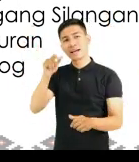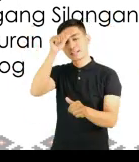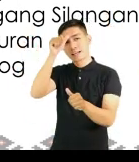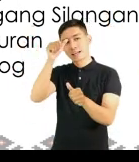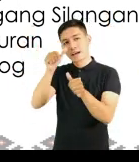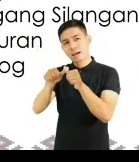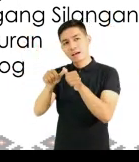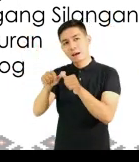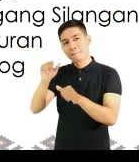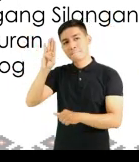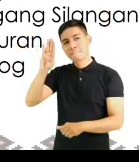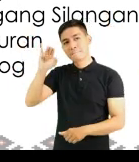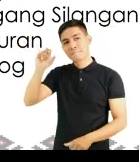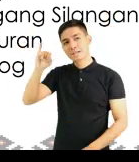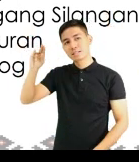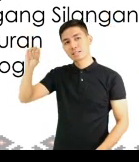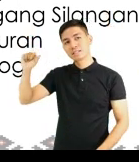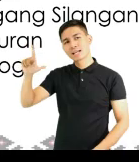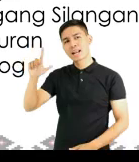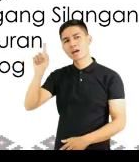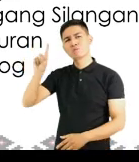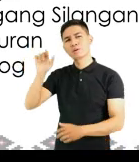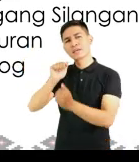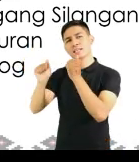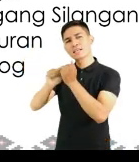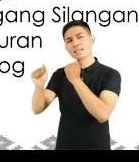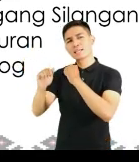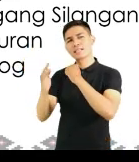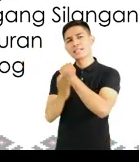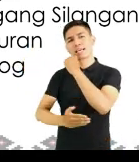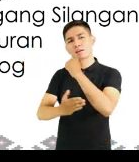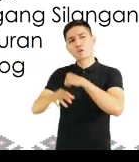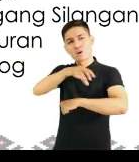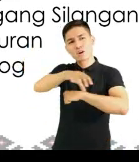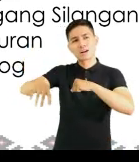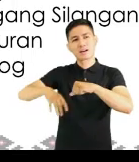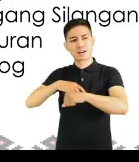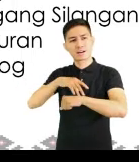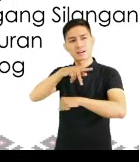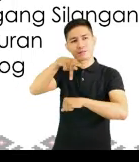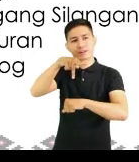tinukoy natin ang lokasyong bisinal ng Pilipinas, ito ay ang mga karating bansa nito.